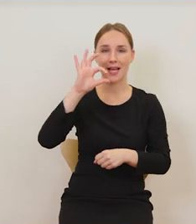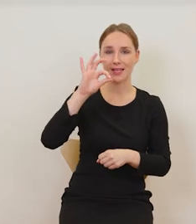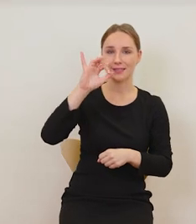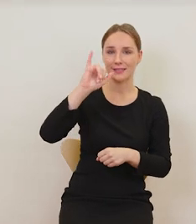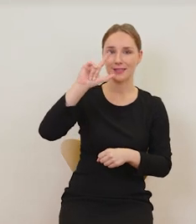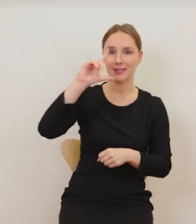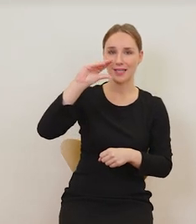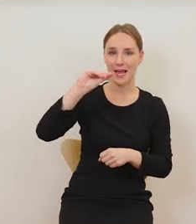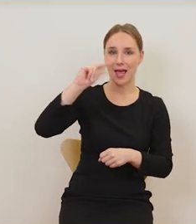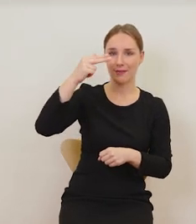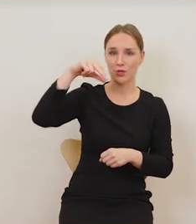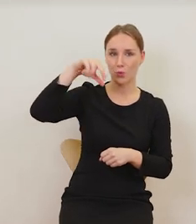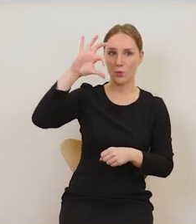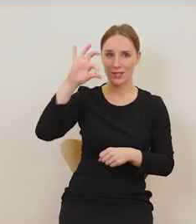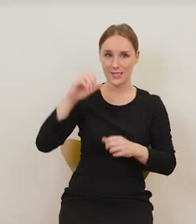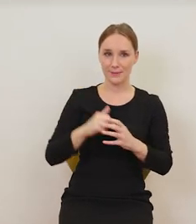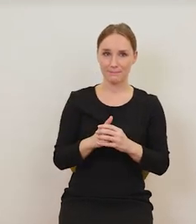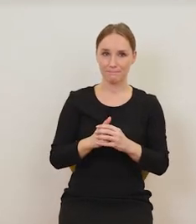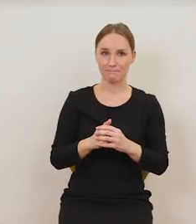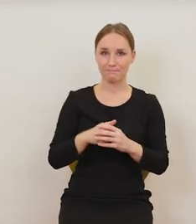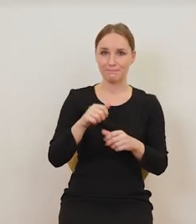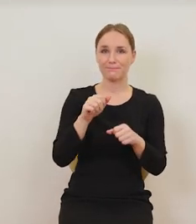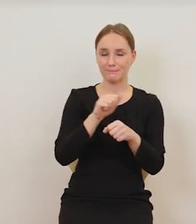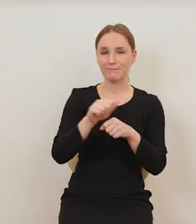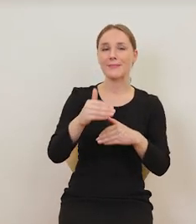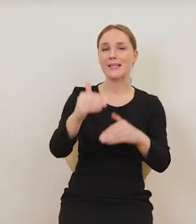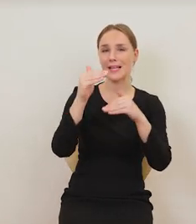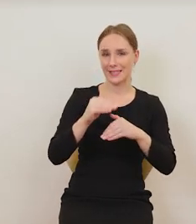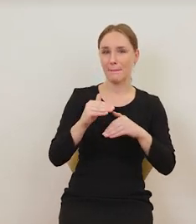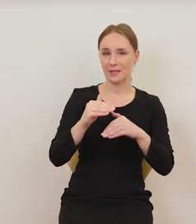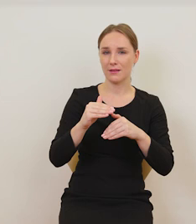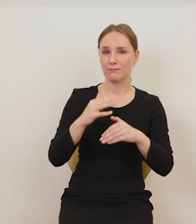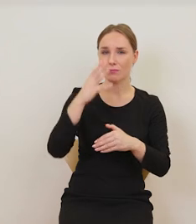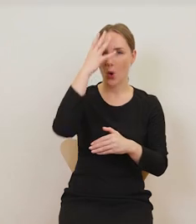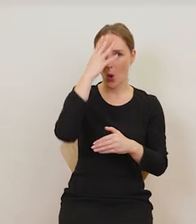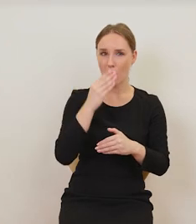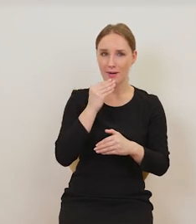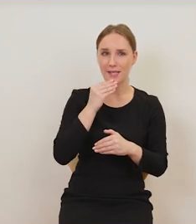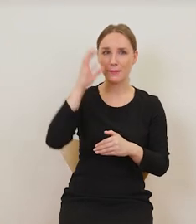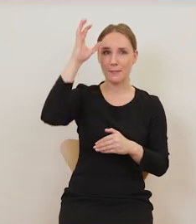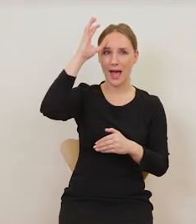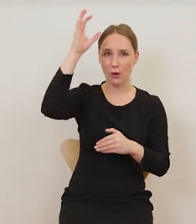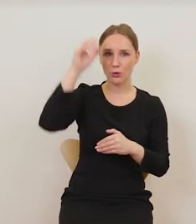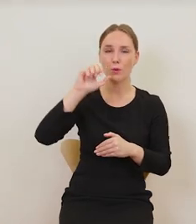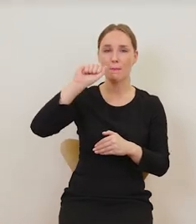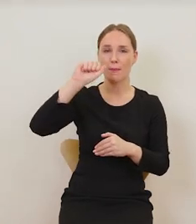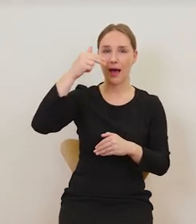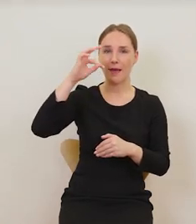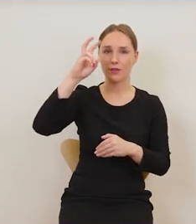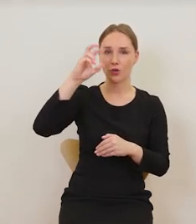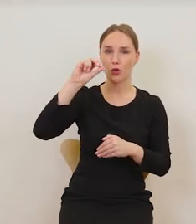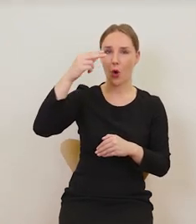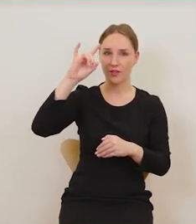Silenius przedstawiony jest tutaj na tym kolejnym obrazie Antoniego van Dijk'a, Holendra, jako zawsze